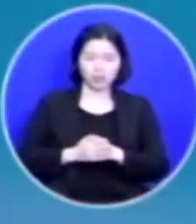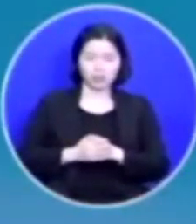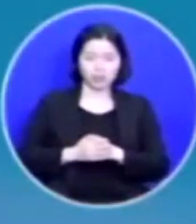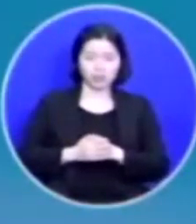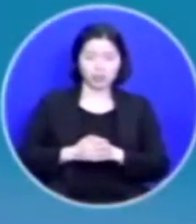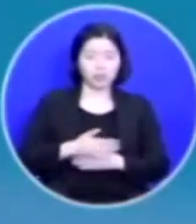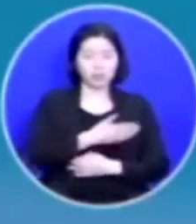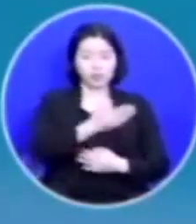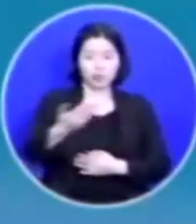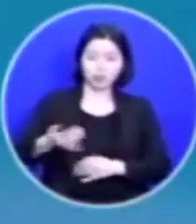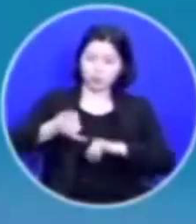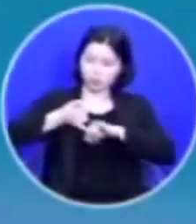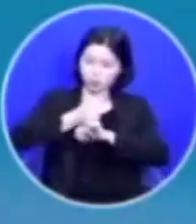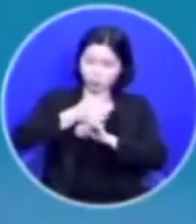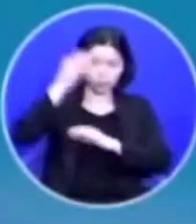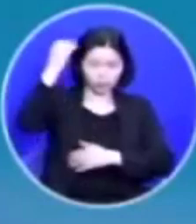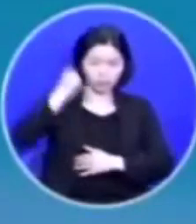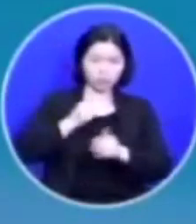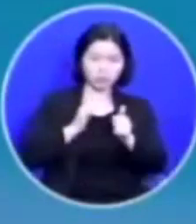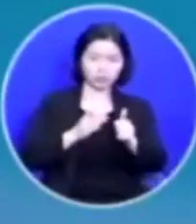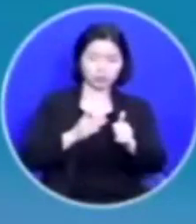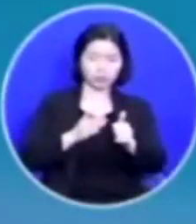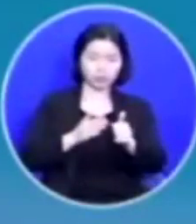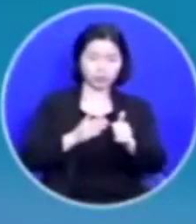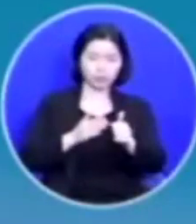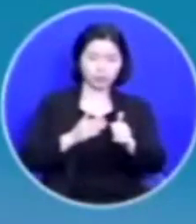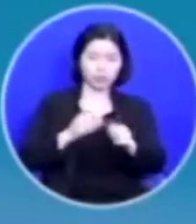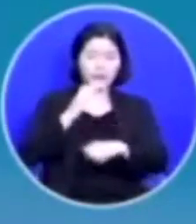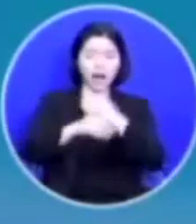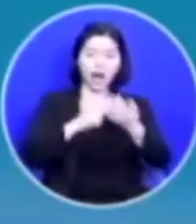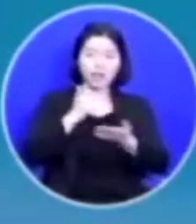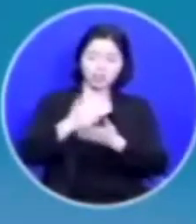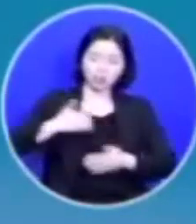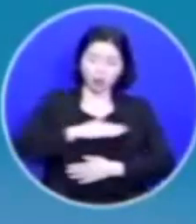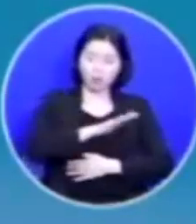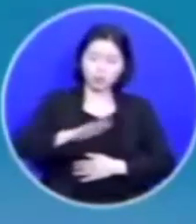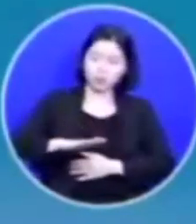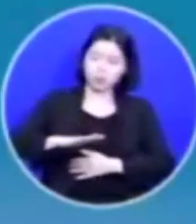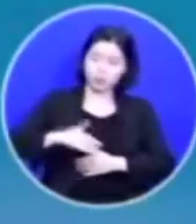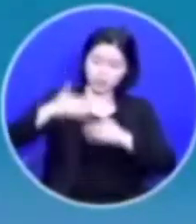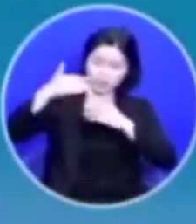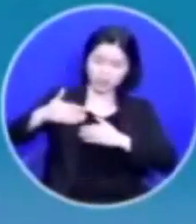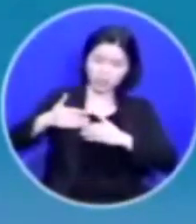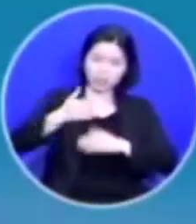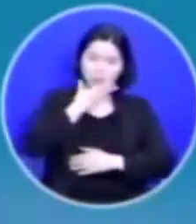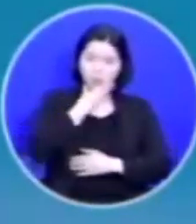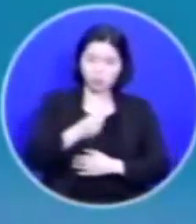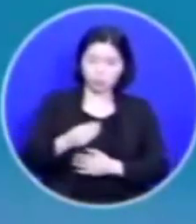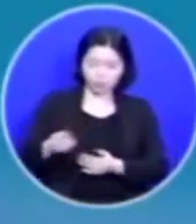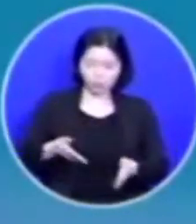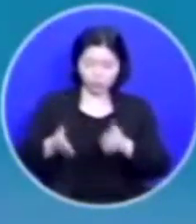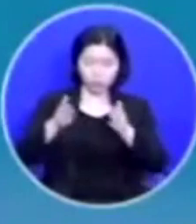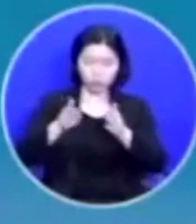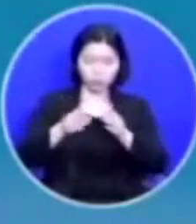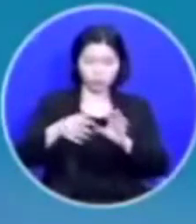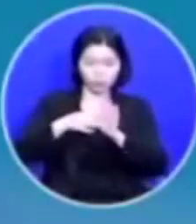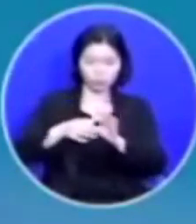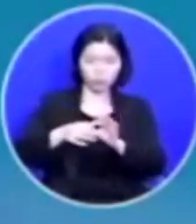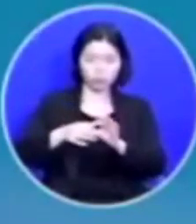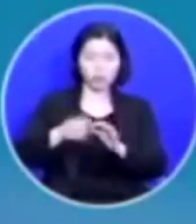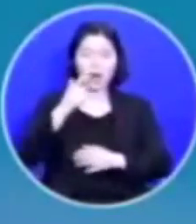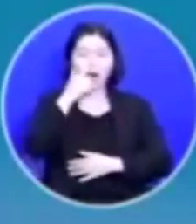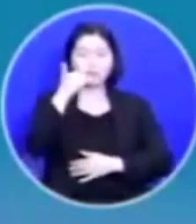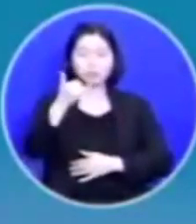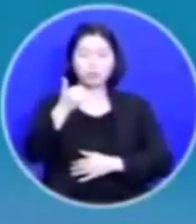여러분 꼭 기억하셔야 됩니다 하나님과 우리 사이에 이 축복의 통로에 부모님 공경이